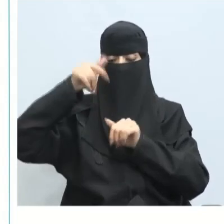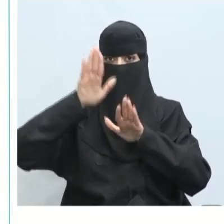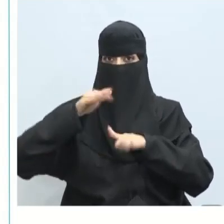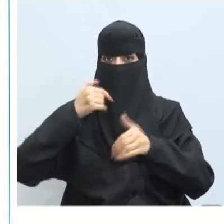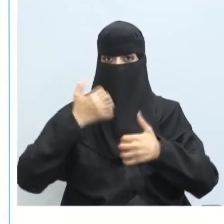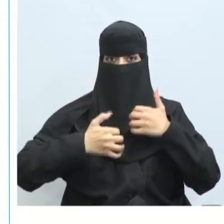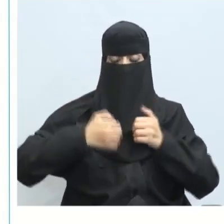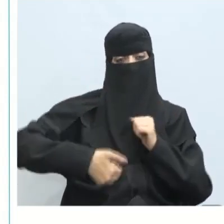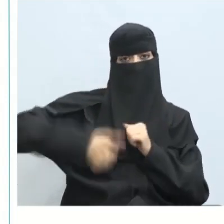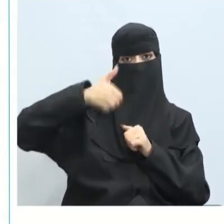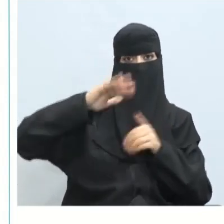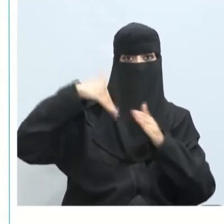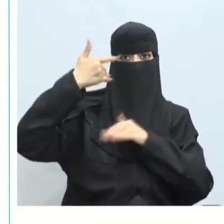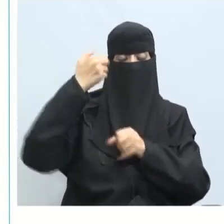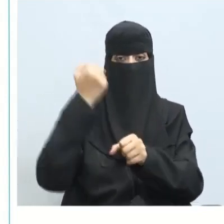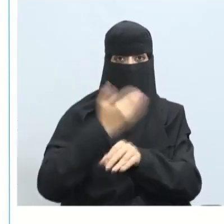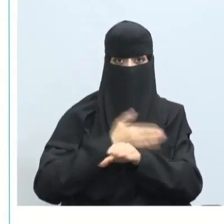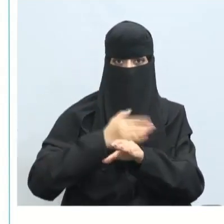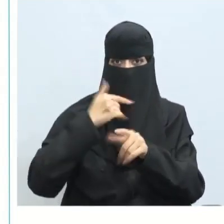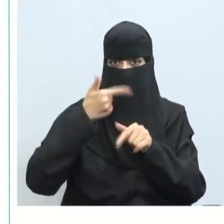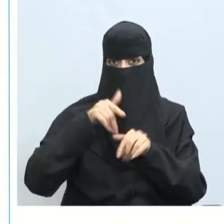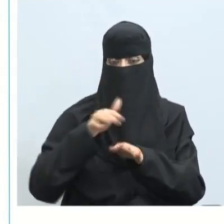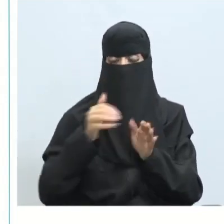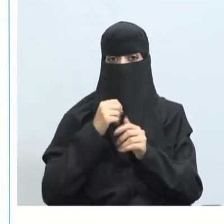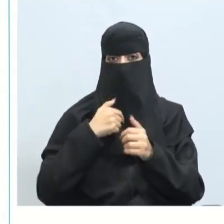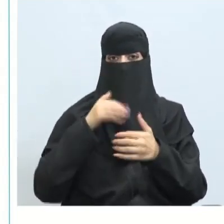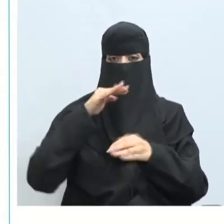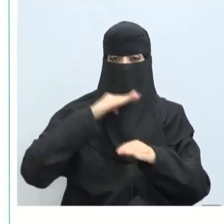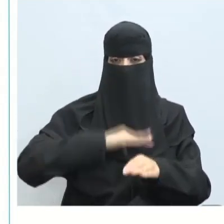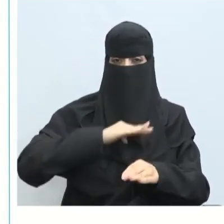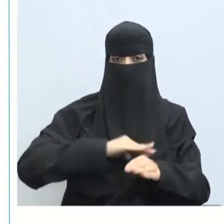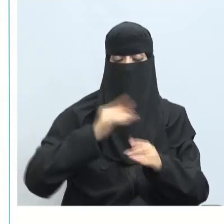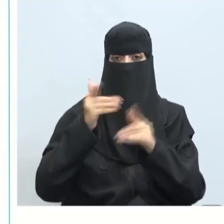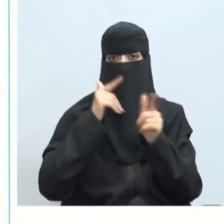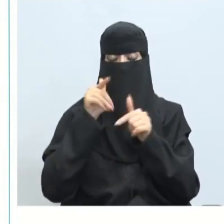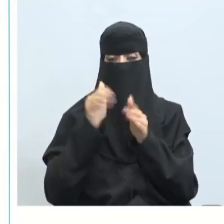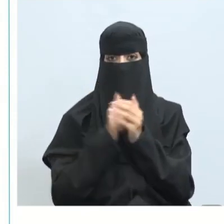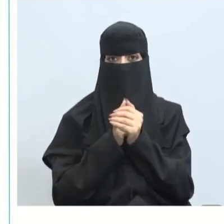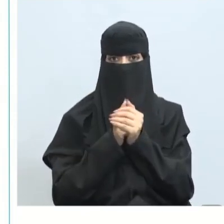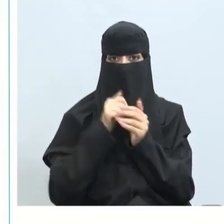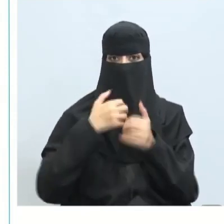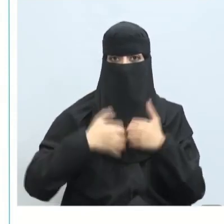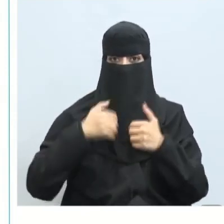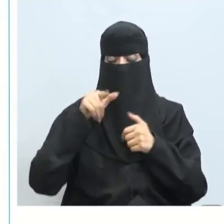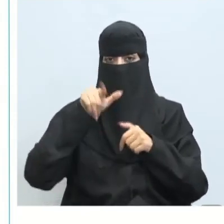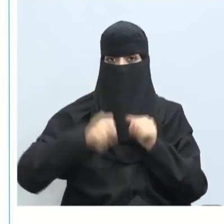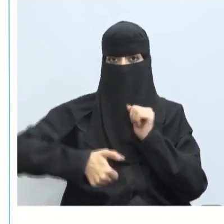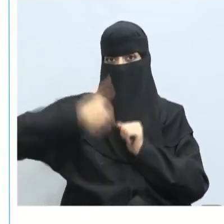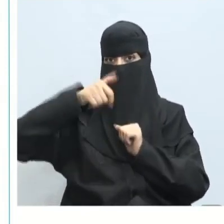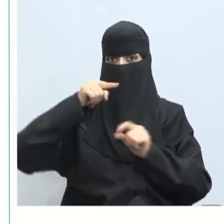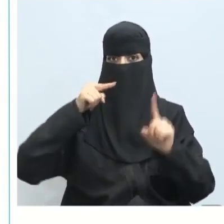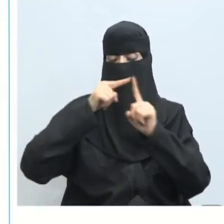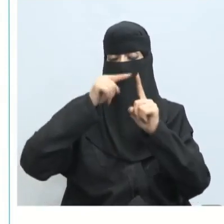يشعر بالإنجاز بعد الجهد بعد الاسترس أو ما يسمى بالضغط يشعر أنه حقق